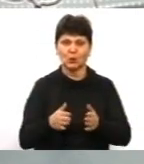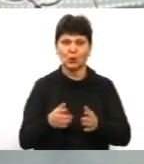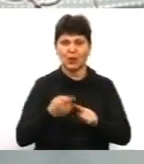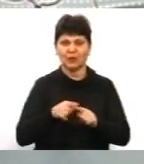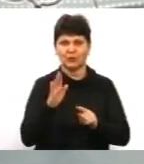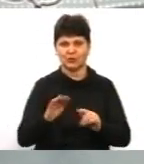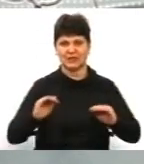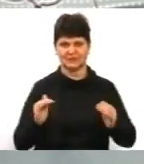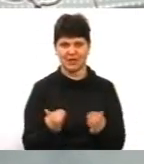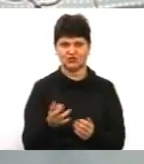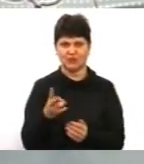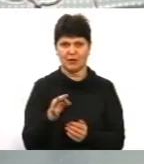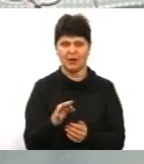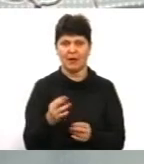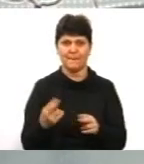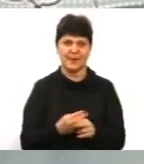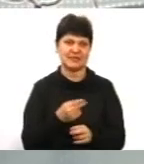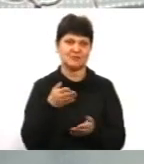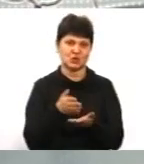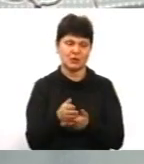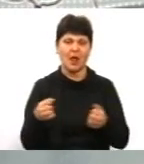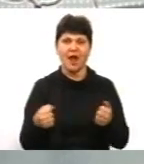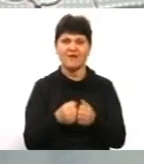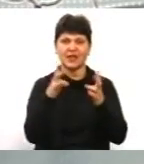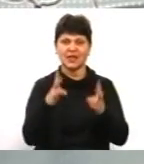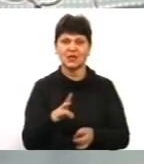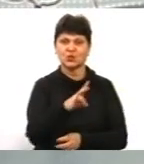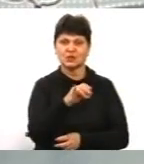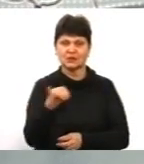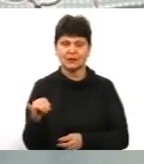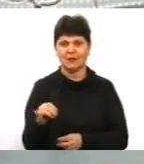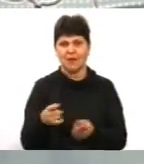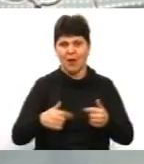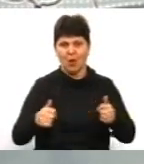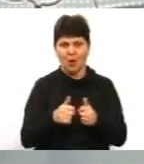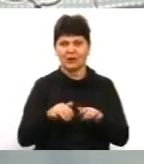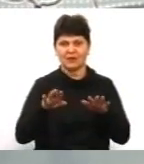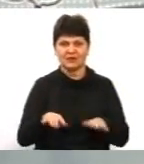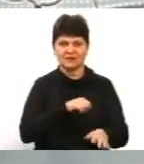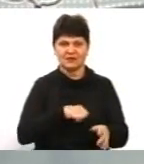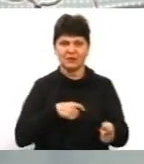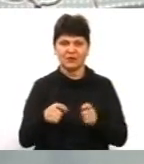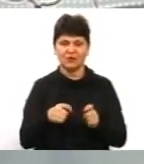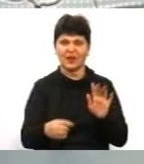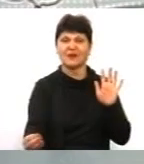безпосередньо аварійності. Тоді орган місцевого самоврядування встановлює